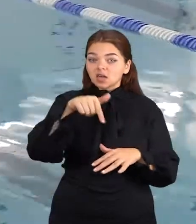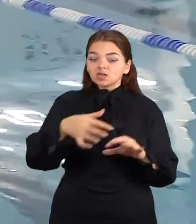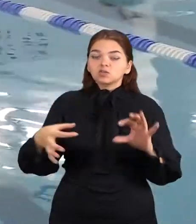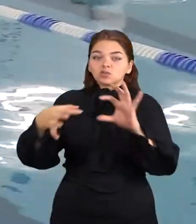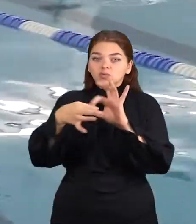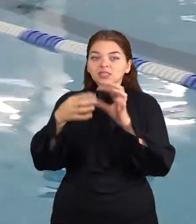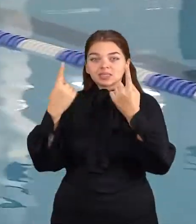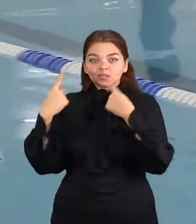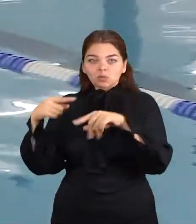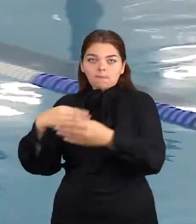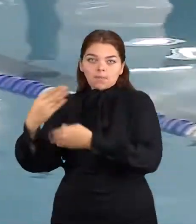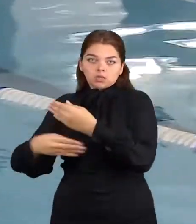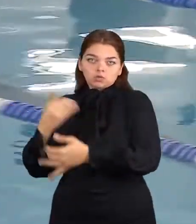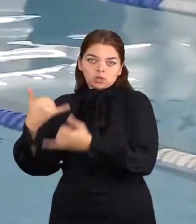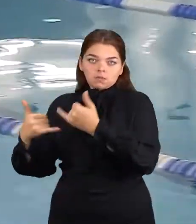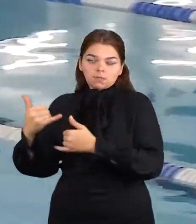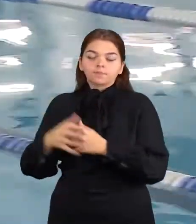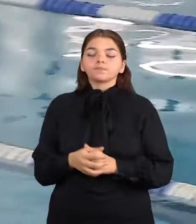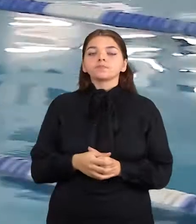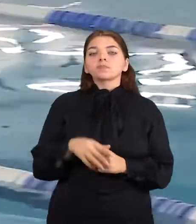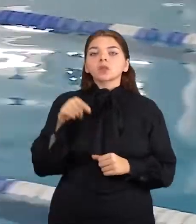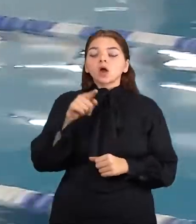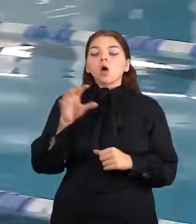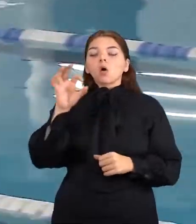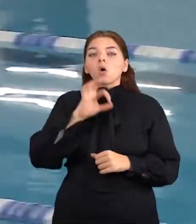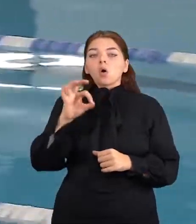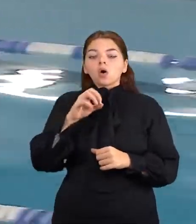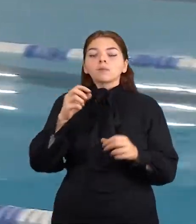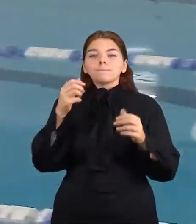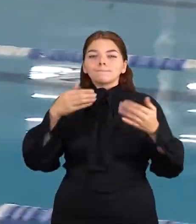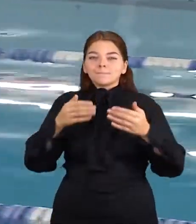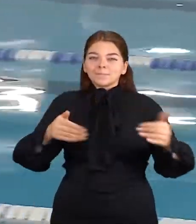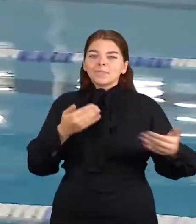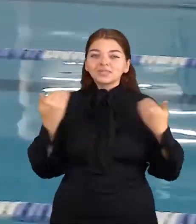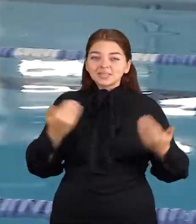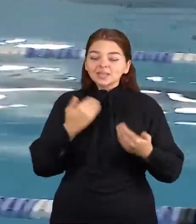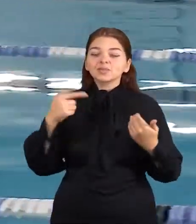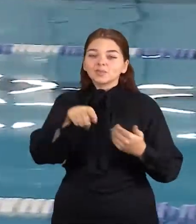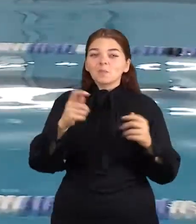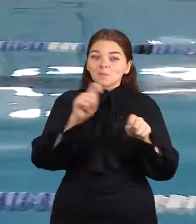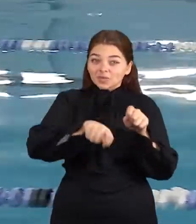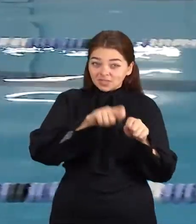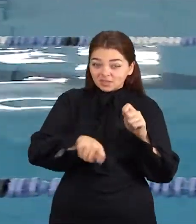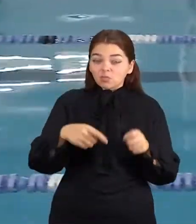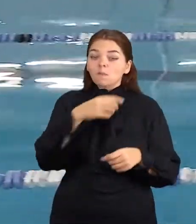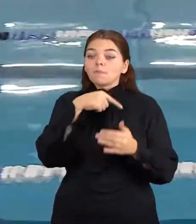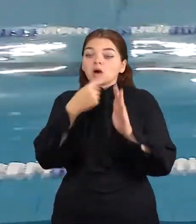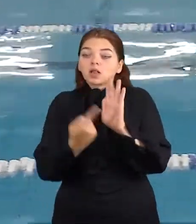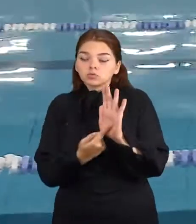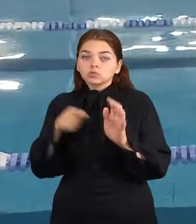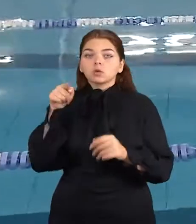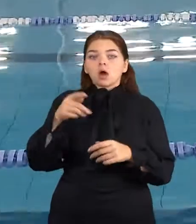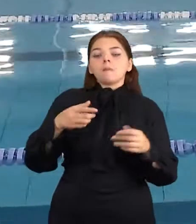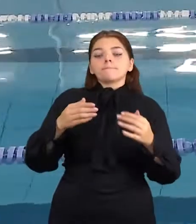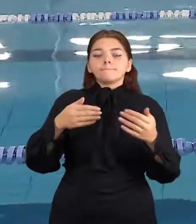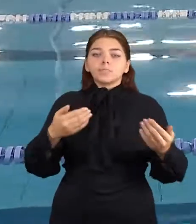Pasiteiravus plaukimo centro direktorius apie nusiskundimų su keilusio baseino patikras ir ar kada nors buvo išfiksuota kokiu nors pažydimu, šis tvirtino, kad